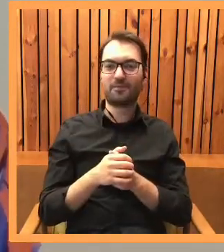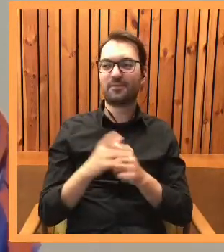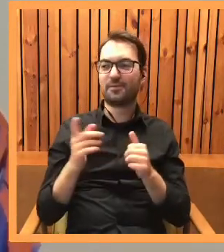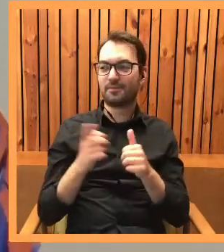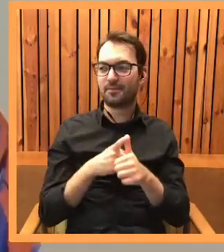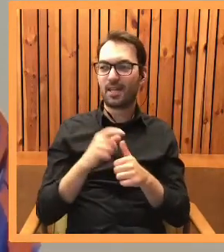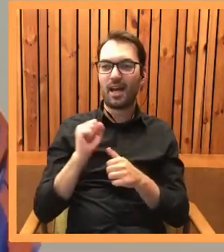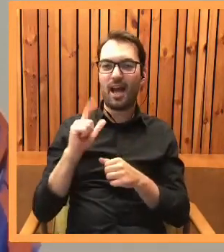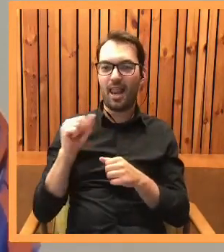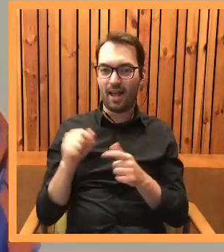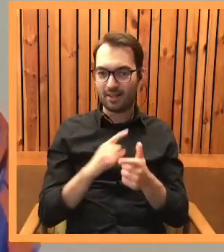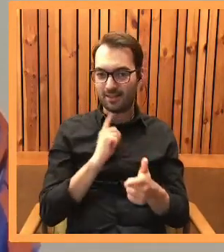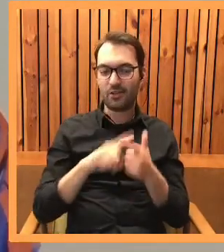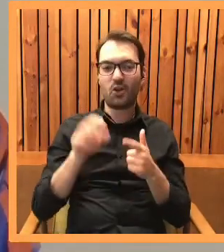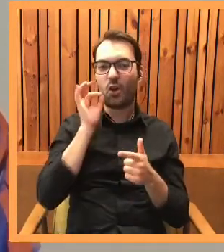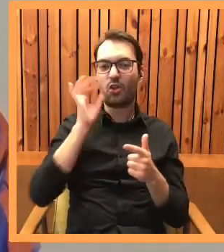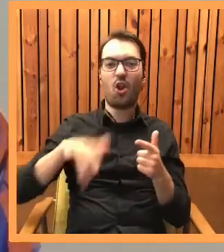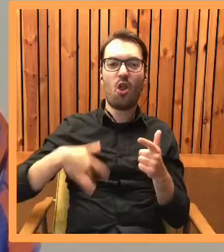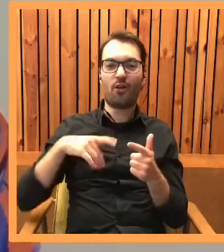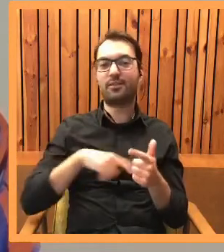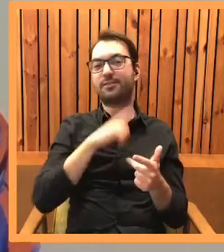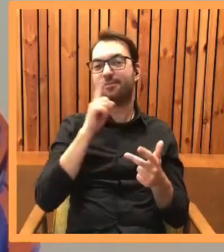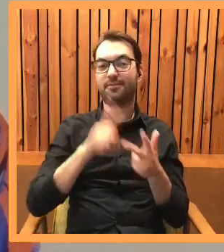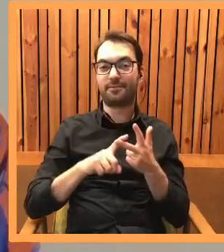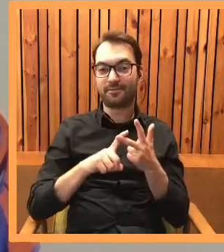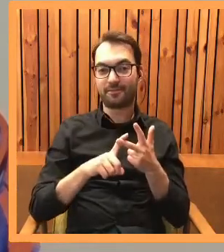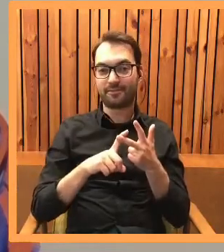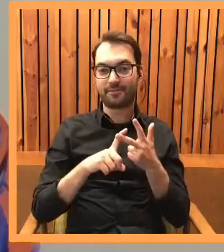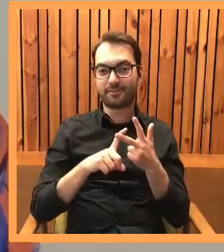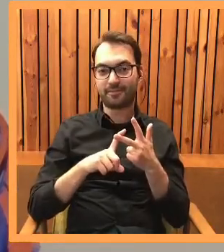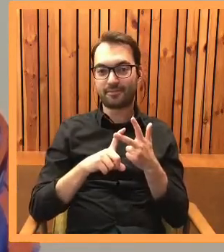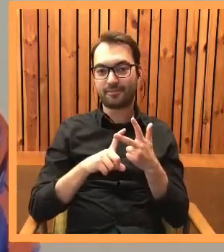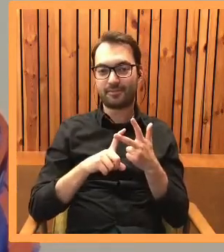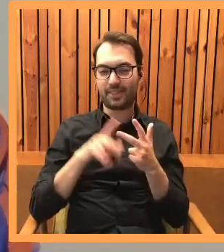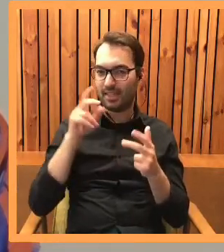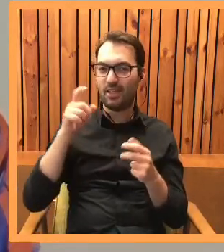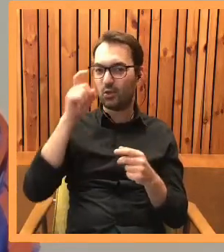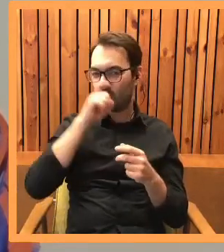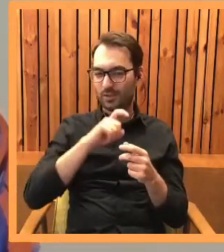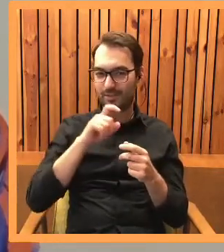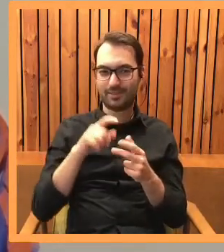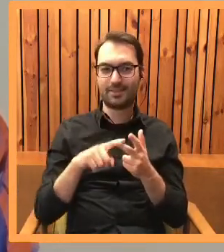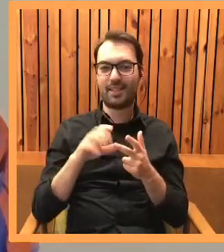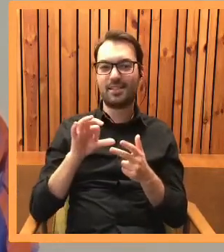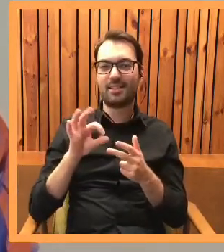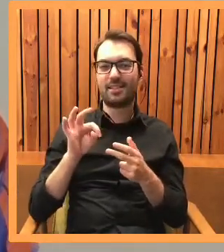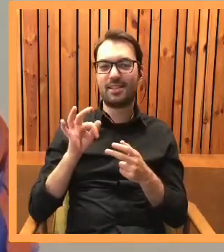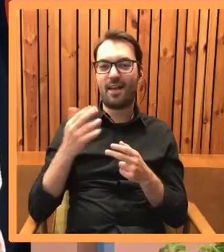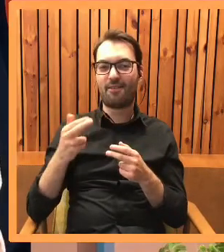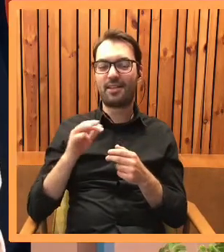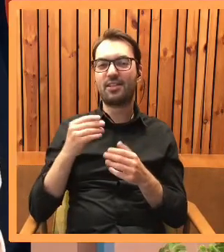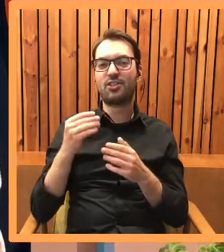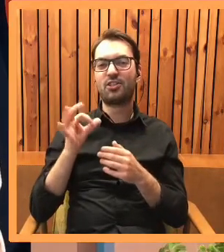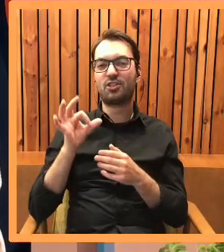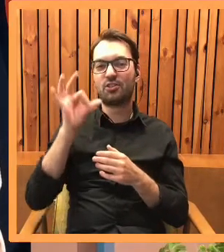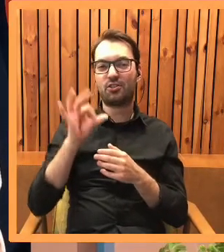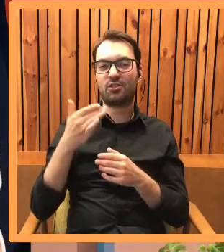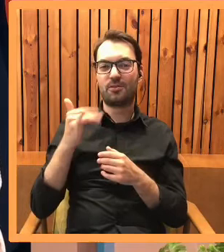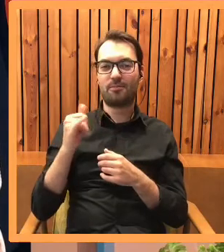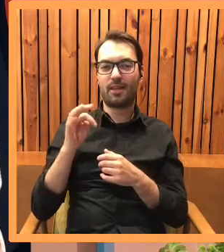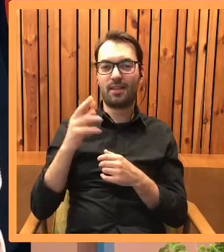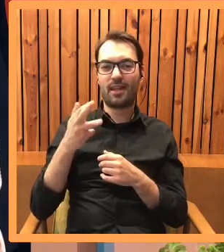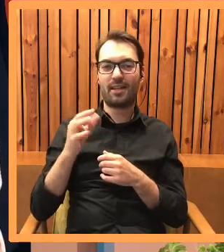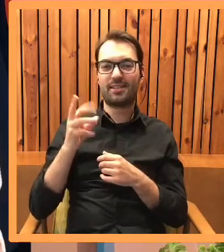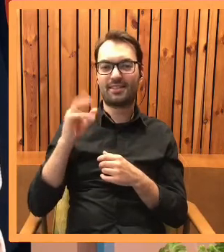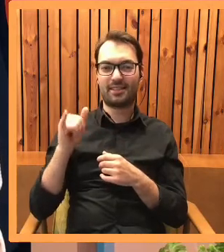tak, mamy ale, mamy kota Lorda, no i czas, żeby w tej historii pojawił się czarny charakter, czyli Stefan Śmietański. I bardzo lubię to, że